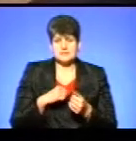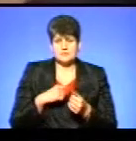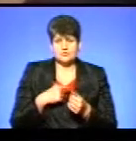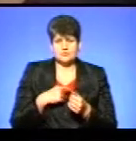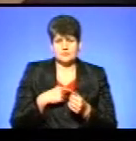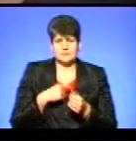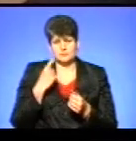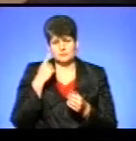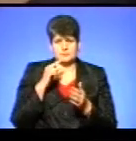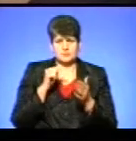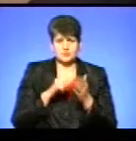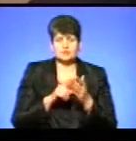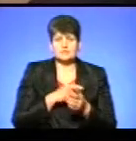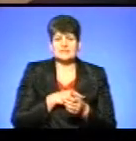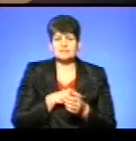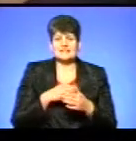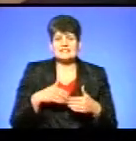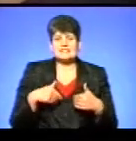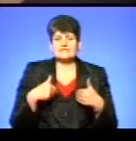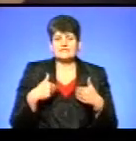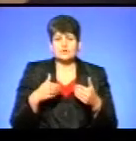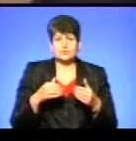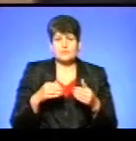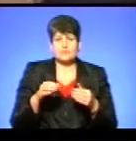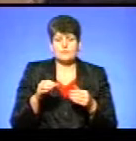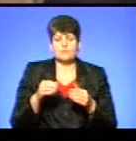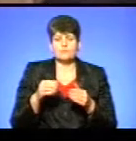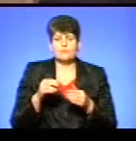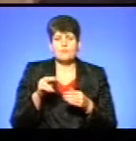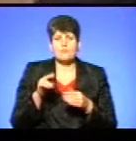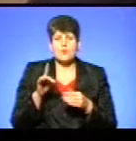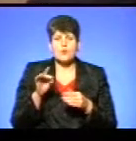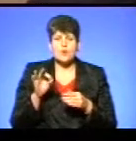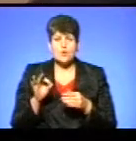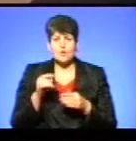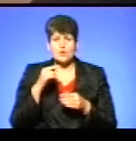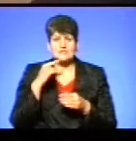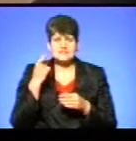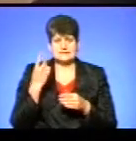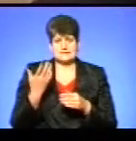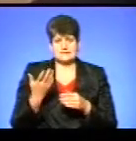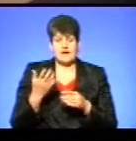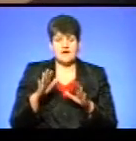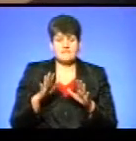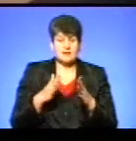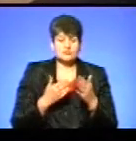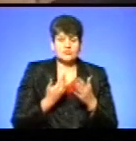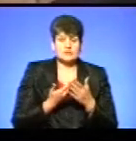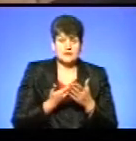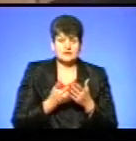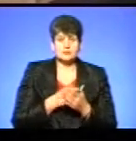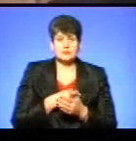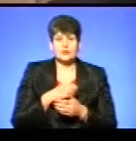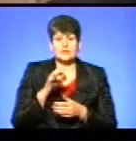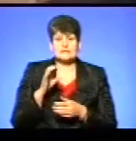мету, щоб депутати звернулися по проросійських телеканалах. А вийшло так, що депутат